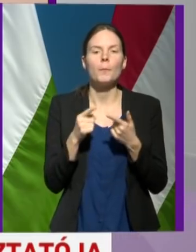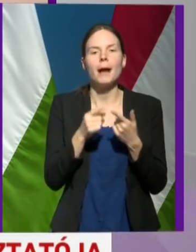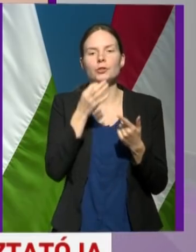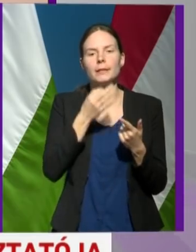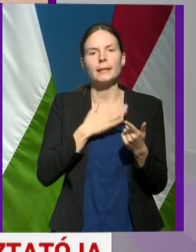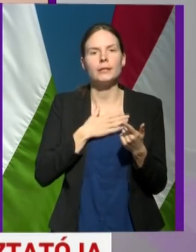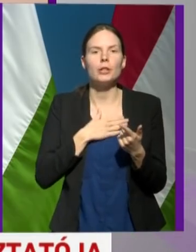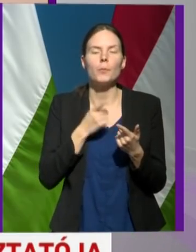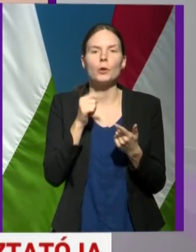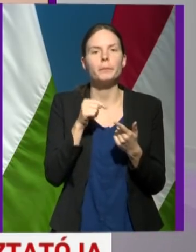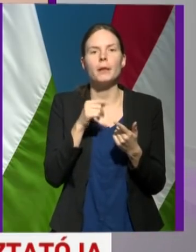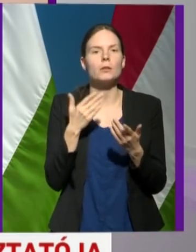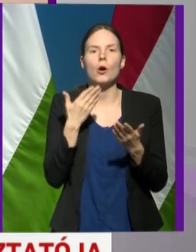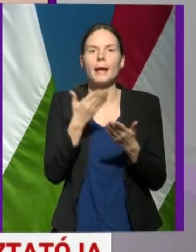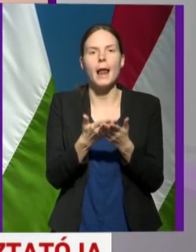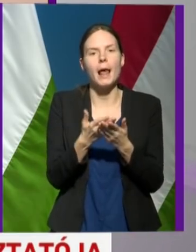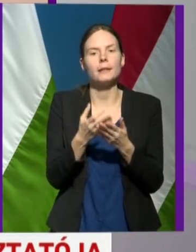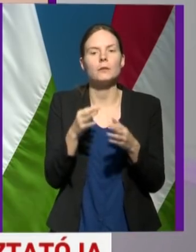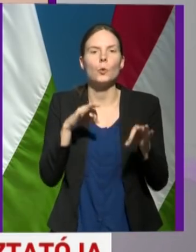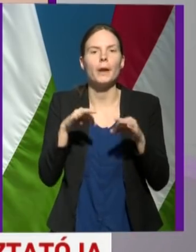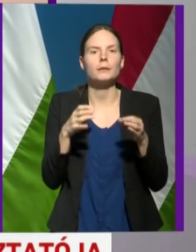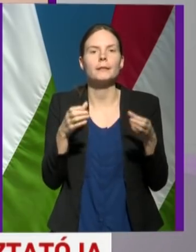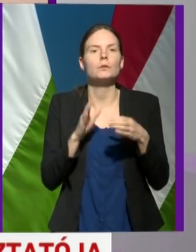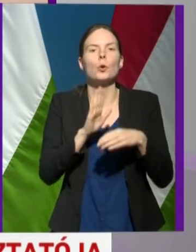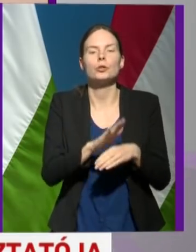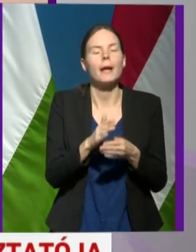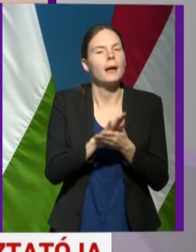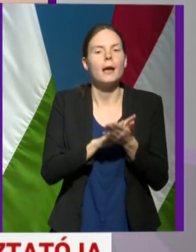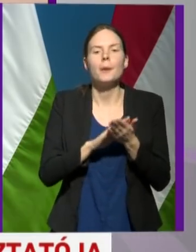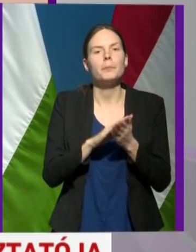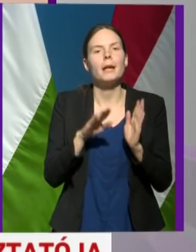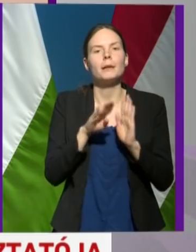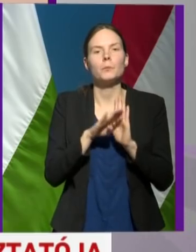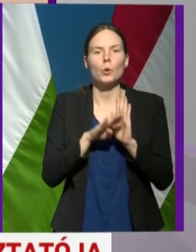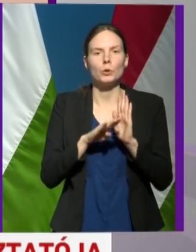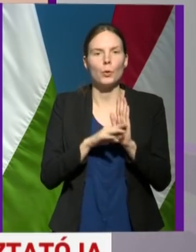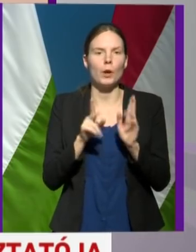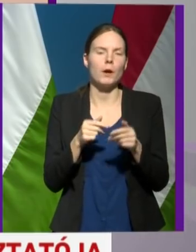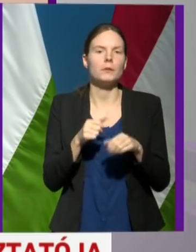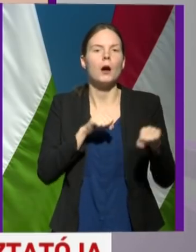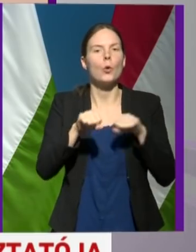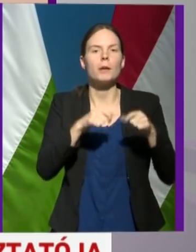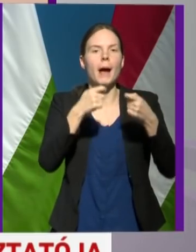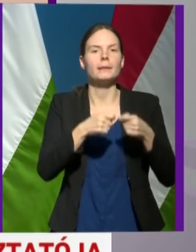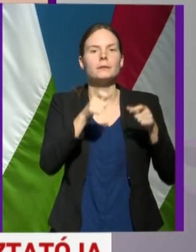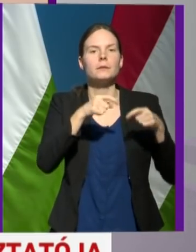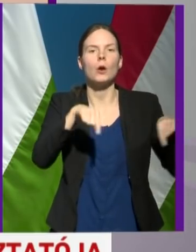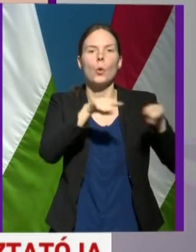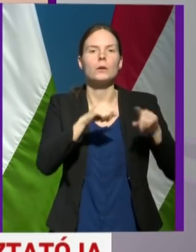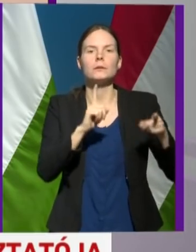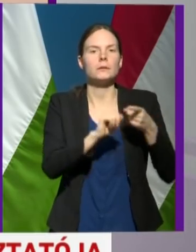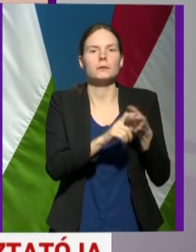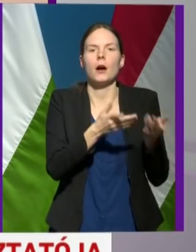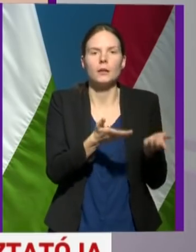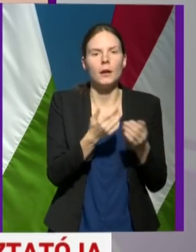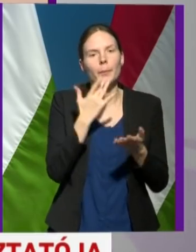mi az ajánlás az operatív törzsnek, ha ez egyetlen szóba került, milyen protokollt kell követnie a kormánytagoknak a jövőt, illetően a